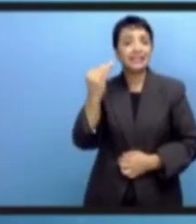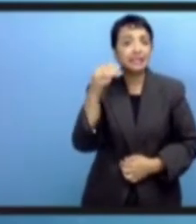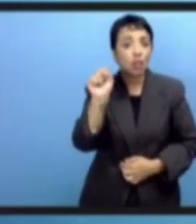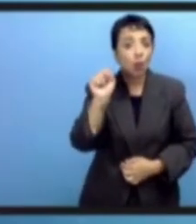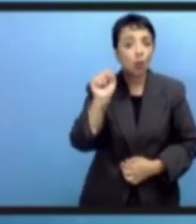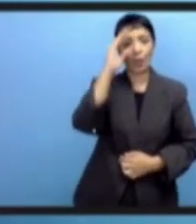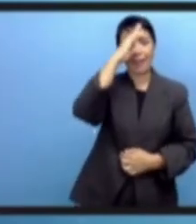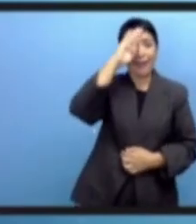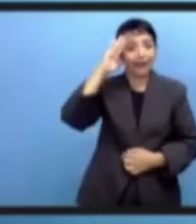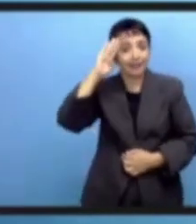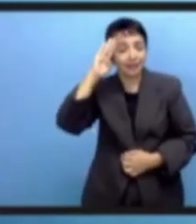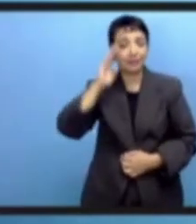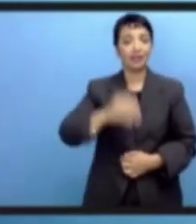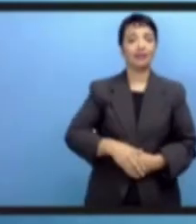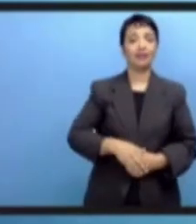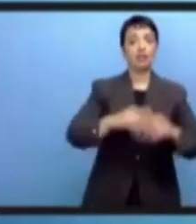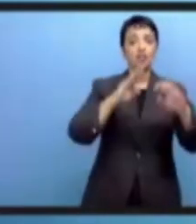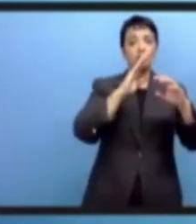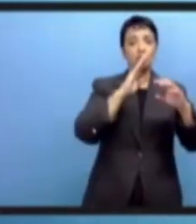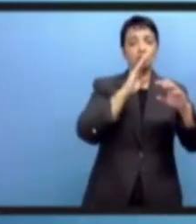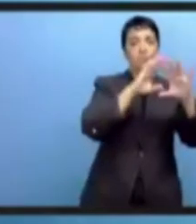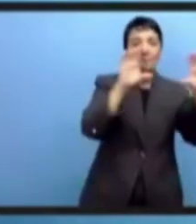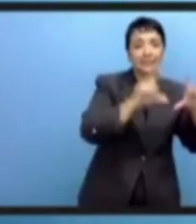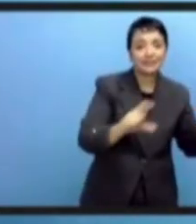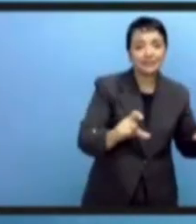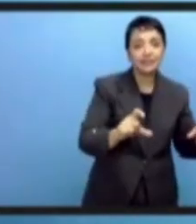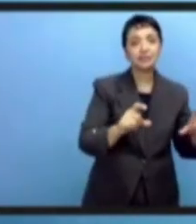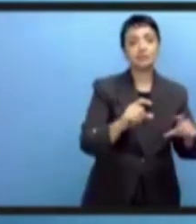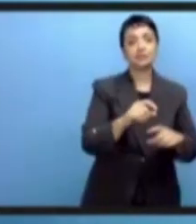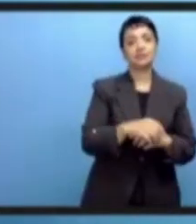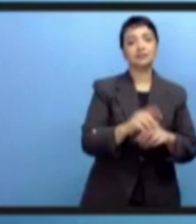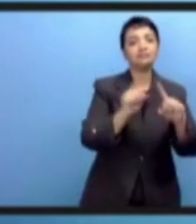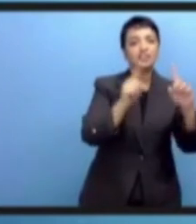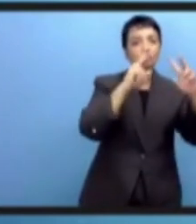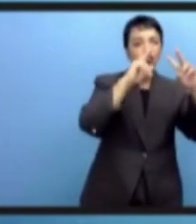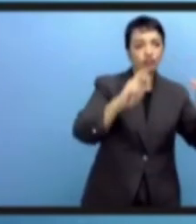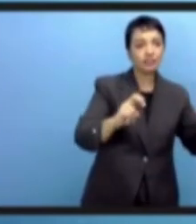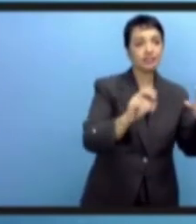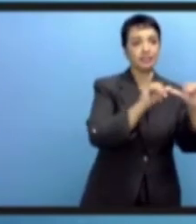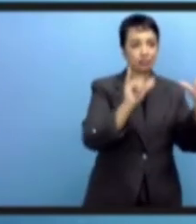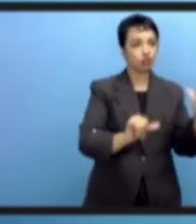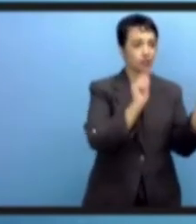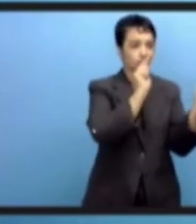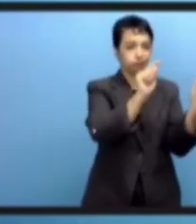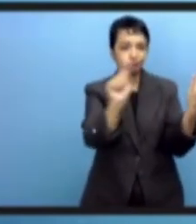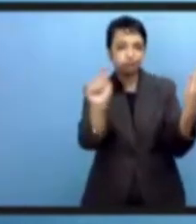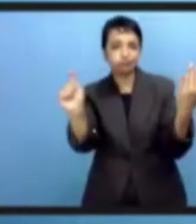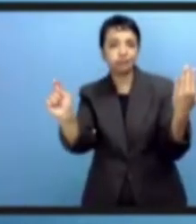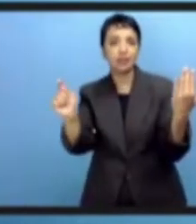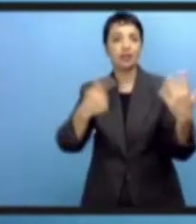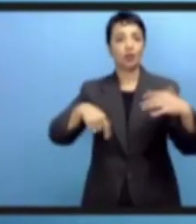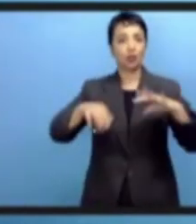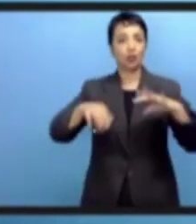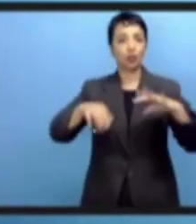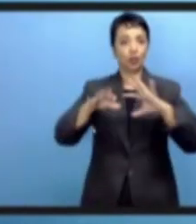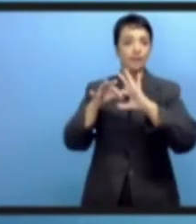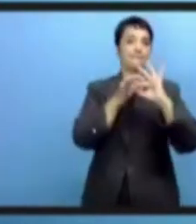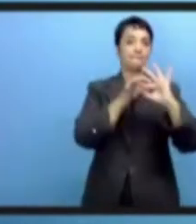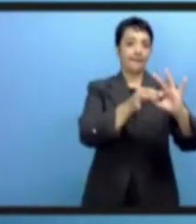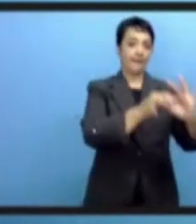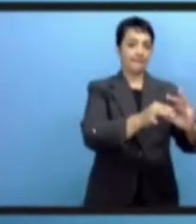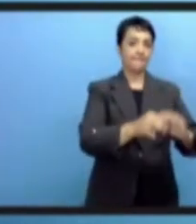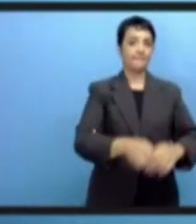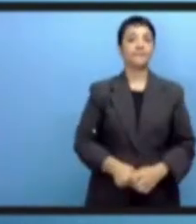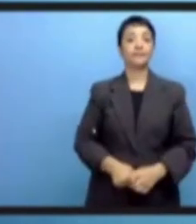другими членами семейства ООН, с различными заинтересованными сторонами, гражданским обществом, научно